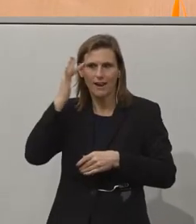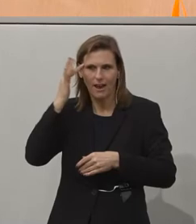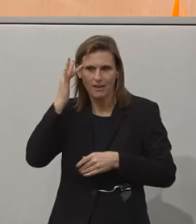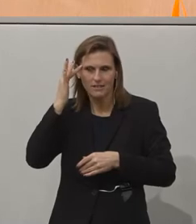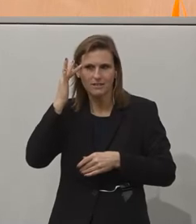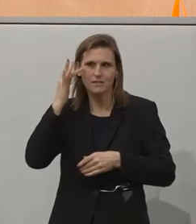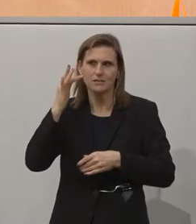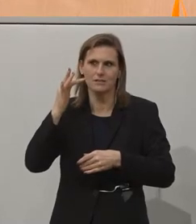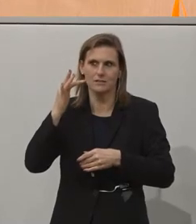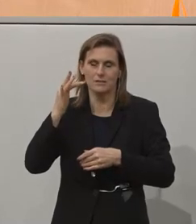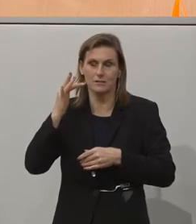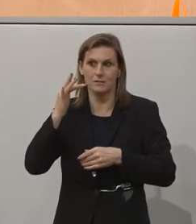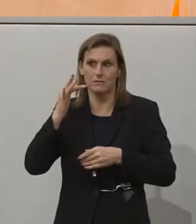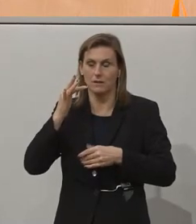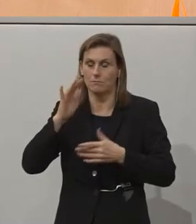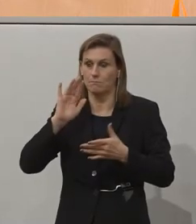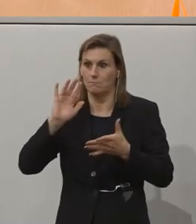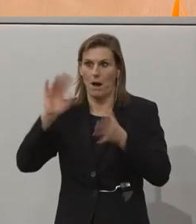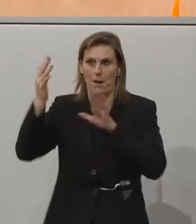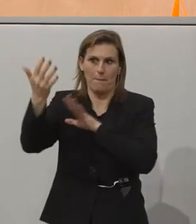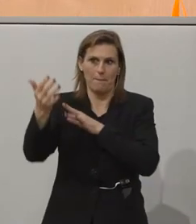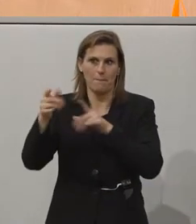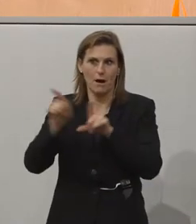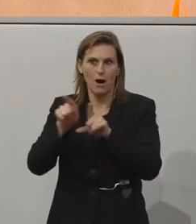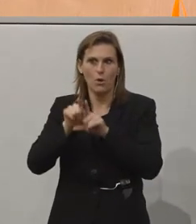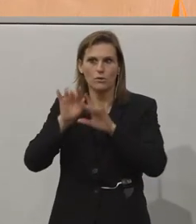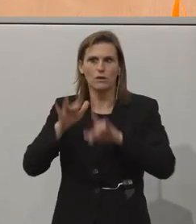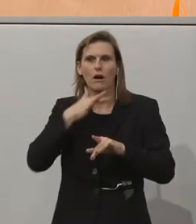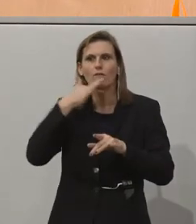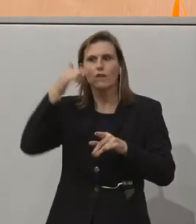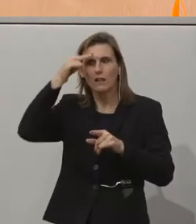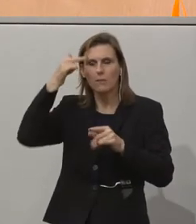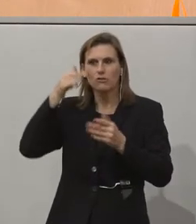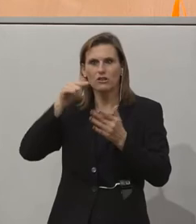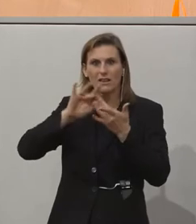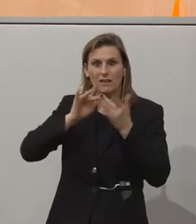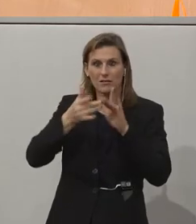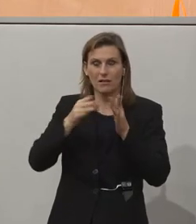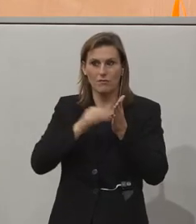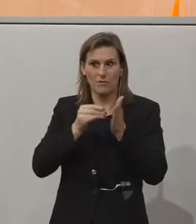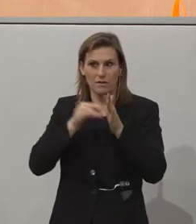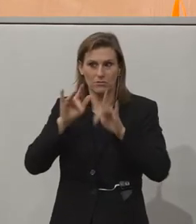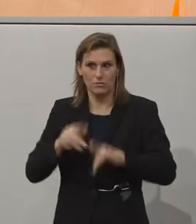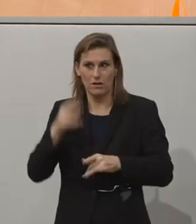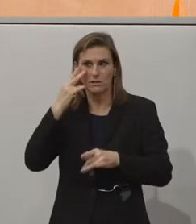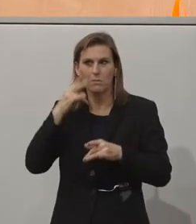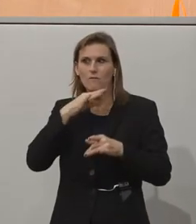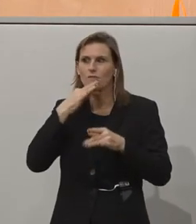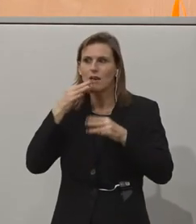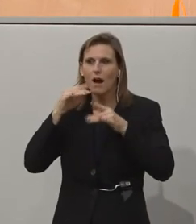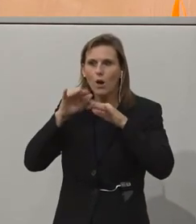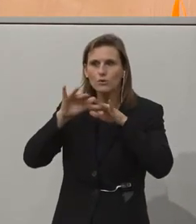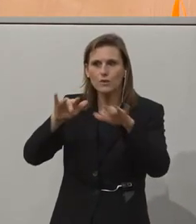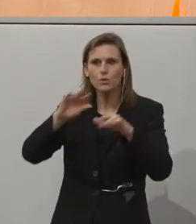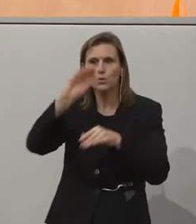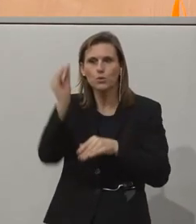analyze more. What impact do you think artificial intelligence has on accessibility on the